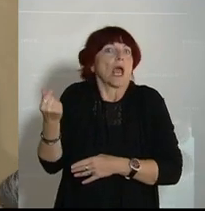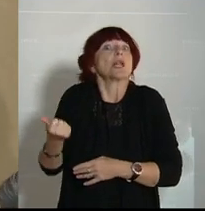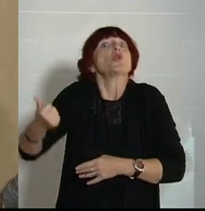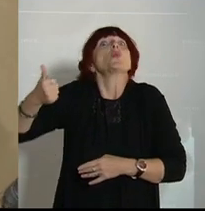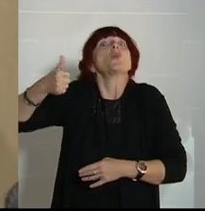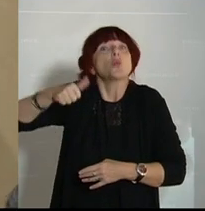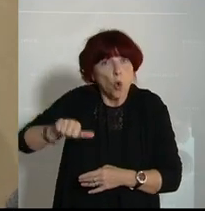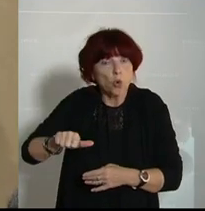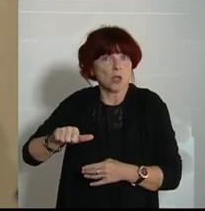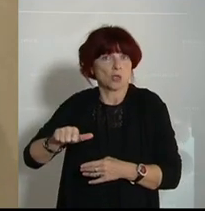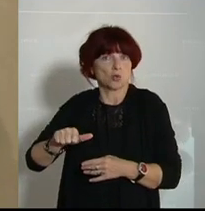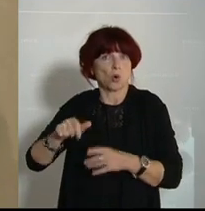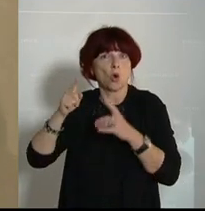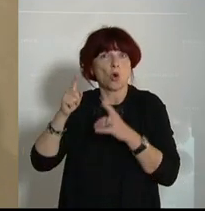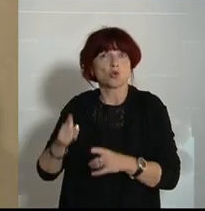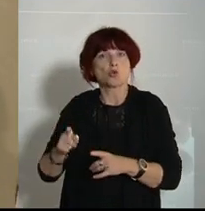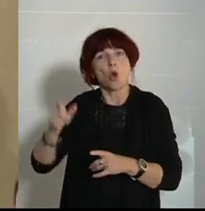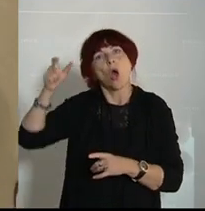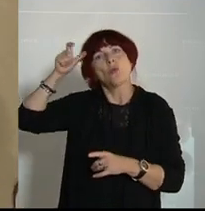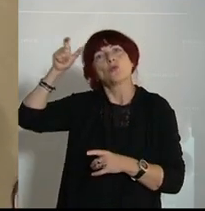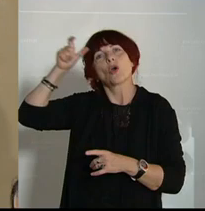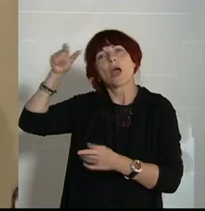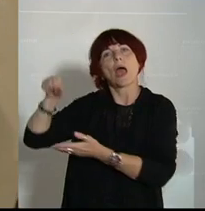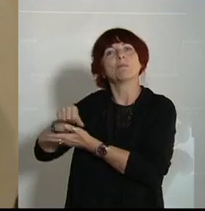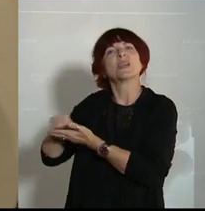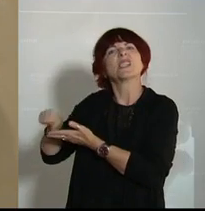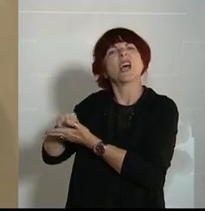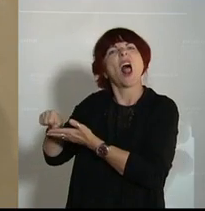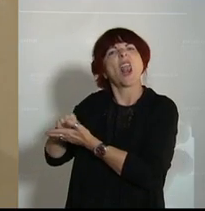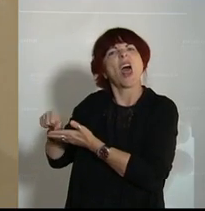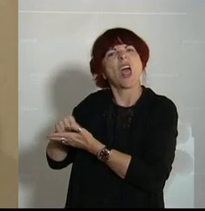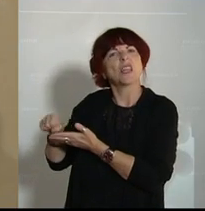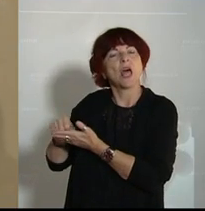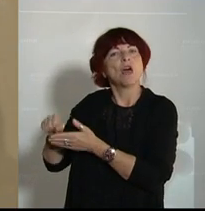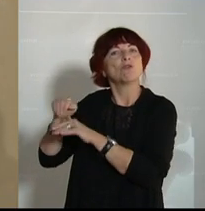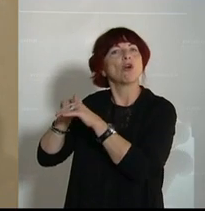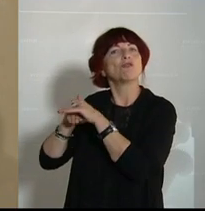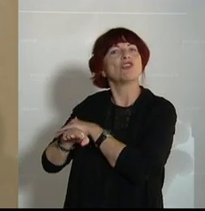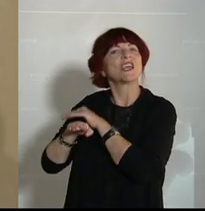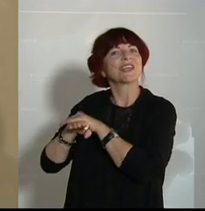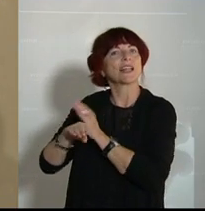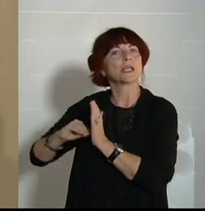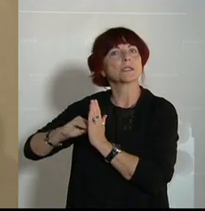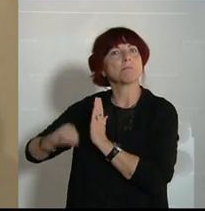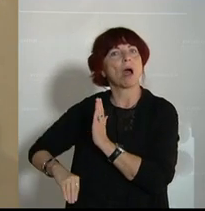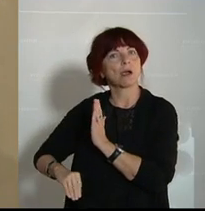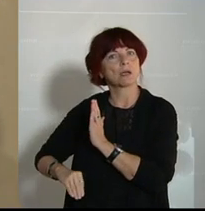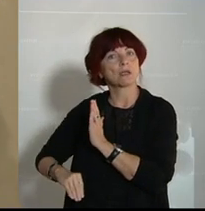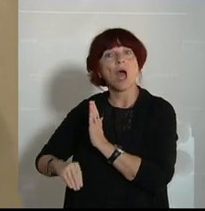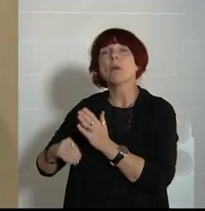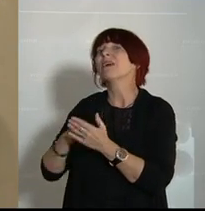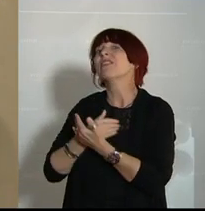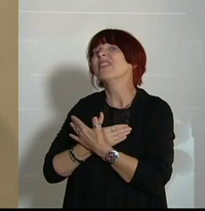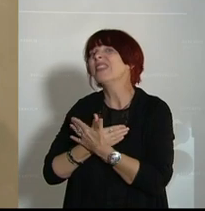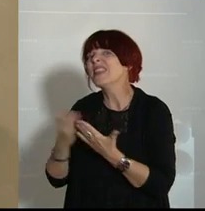zusätzliche Gelder an die Türkei für diesen Flüchtlingspakt, der ohnehin nie wirklich funktioniert hat, fließen sollen. Von